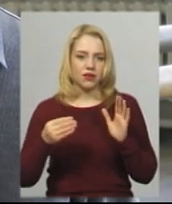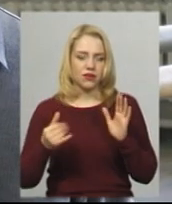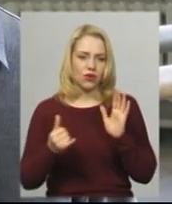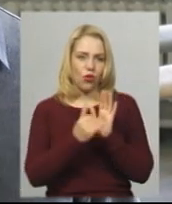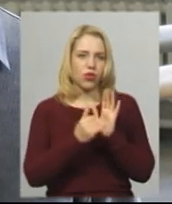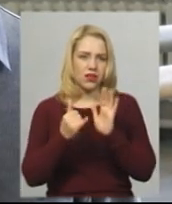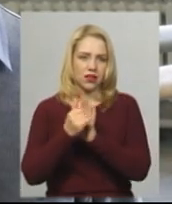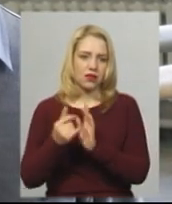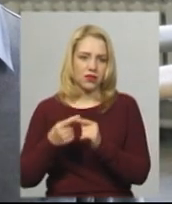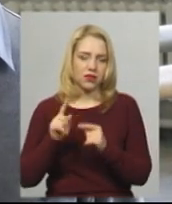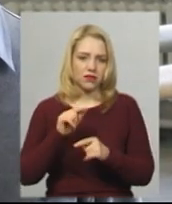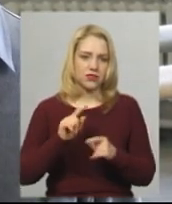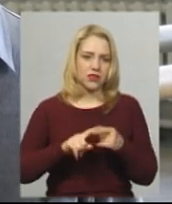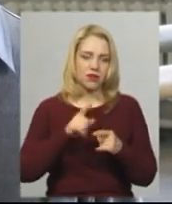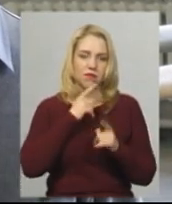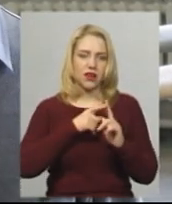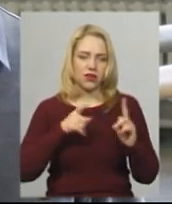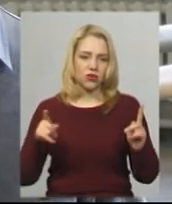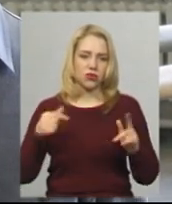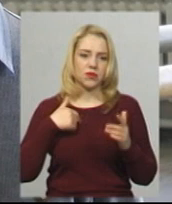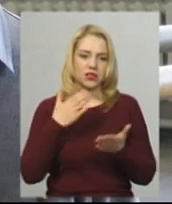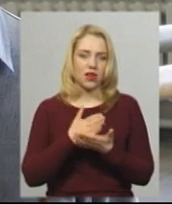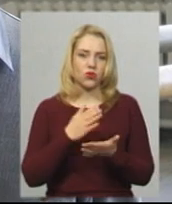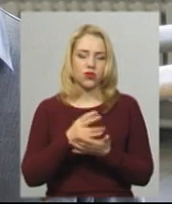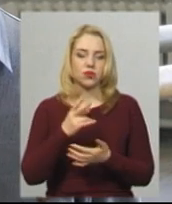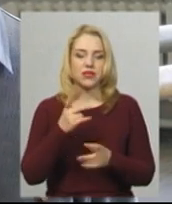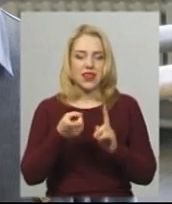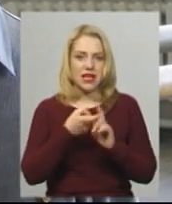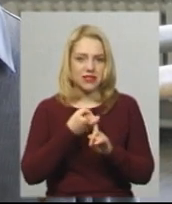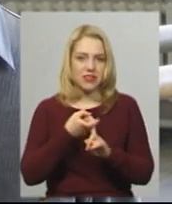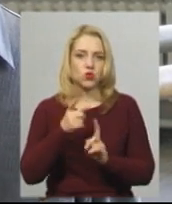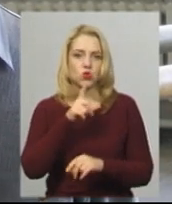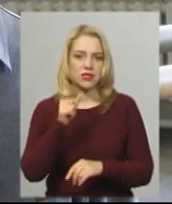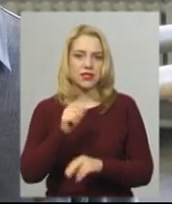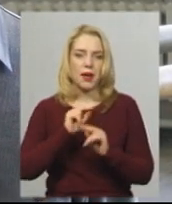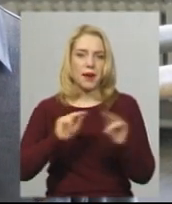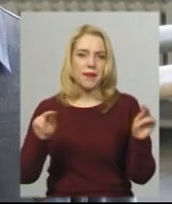Ми весь час цей період знаходимося на зв'язку і з педагогами, і з дітьми.